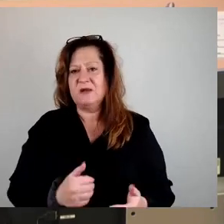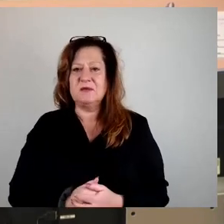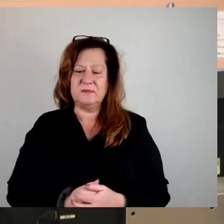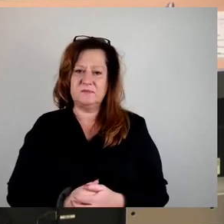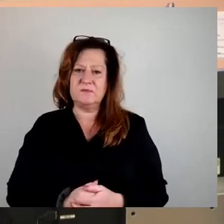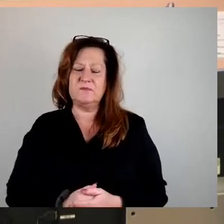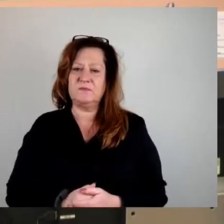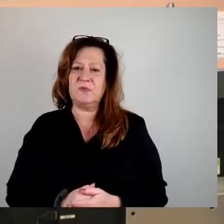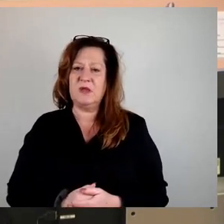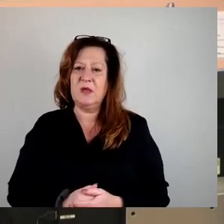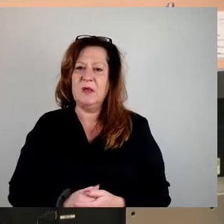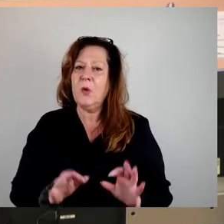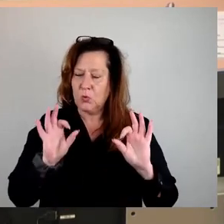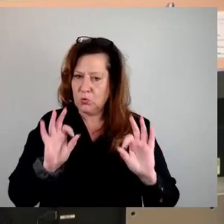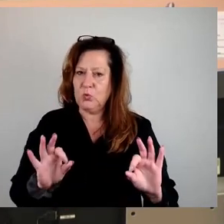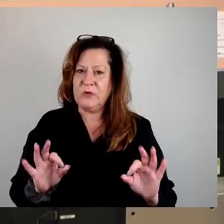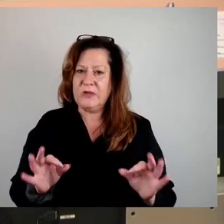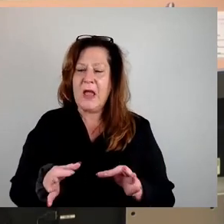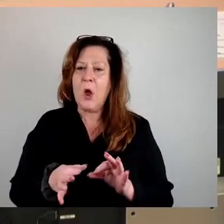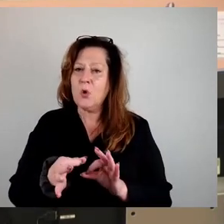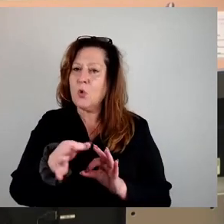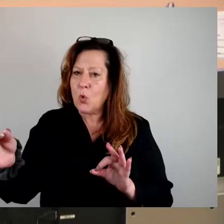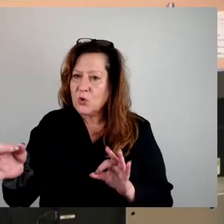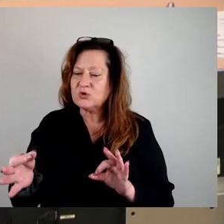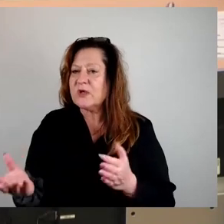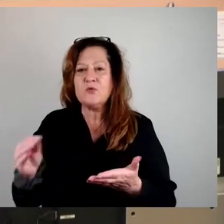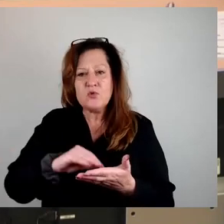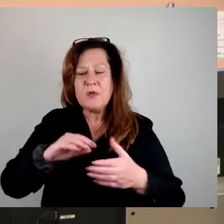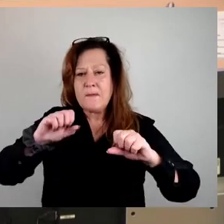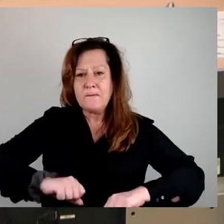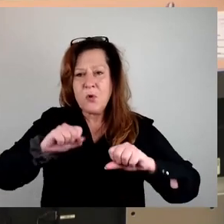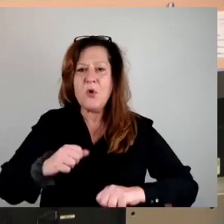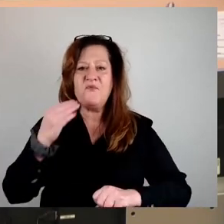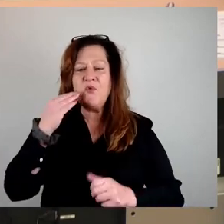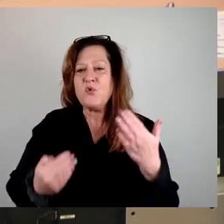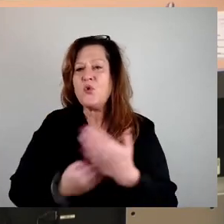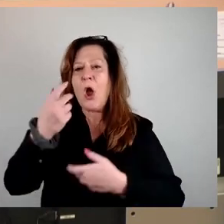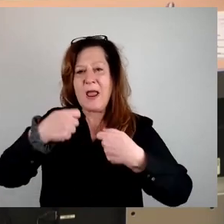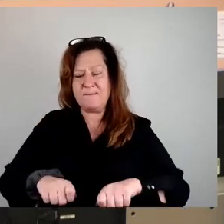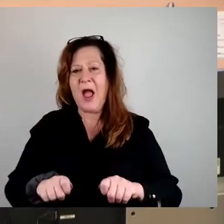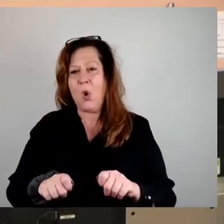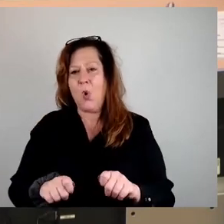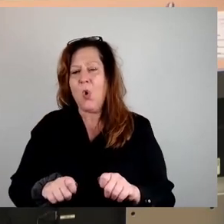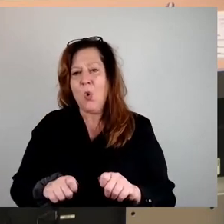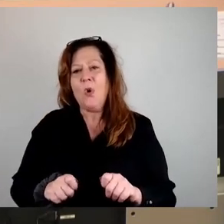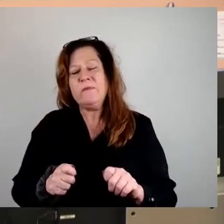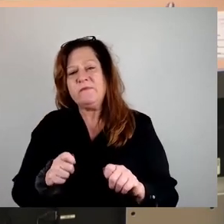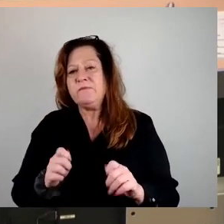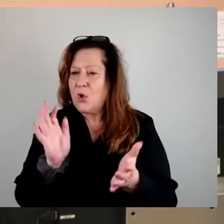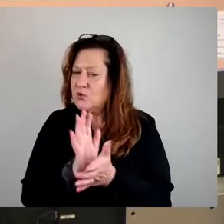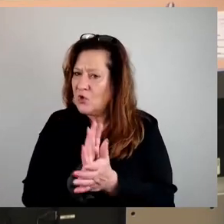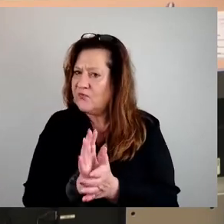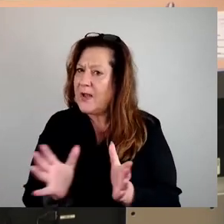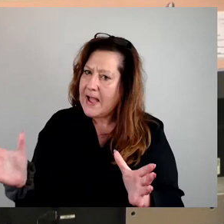Grundstücke mit dem zusätzlichen Potenzial für den Wohnungsneubau jetzt mit dem Paket auch gleich mit ankaufen. Ich glaube, als